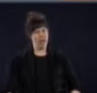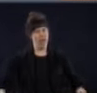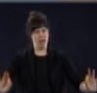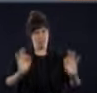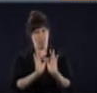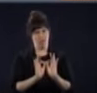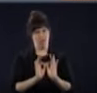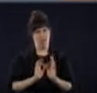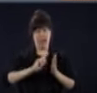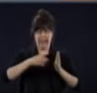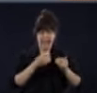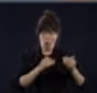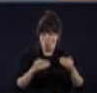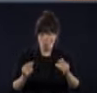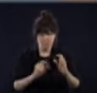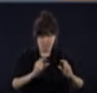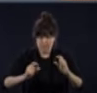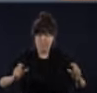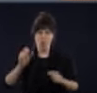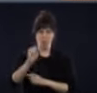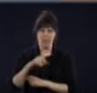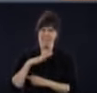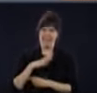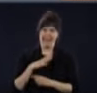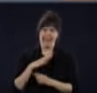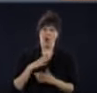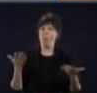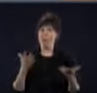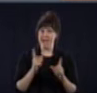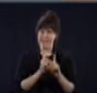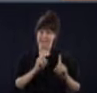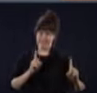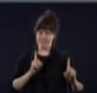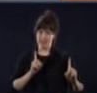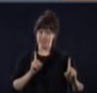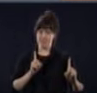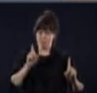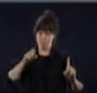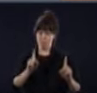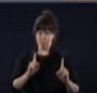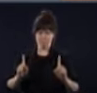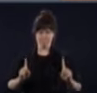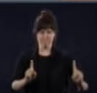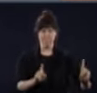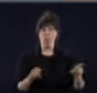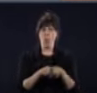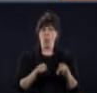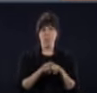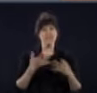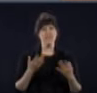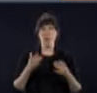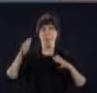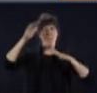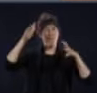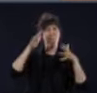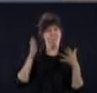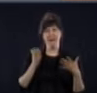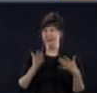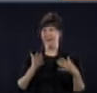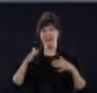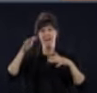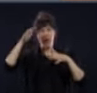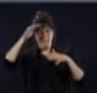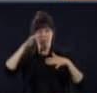veut réouvrir, mais on veut que les gens continuent de se tenir à distance, de malheureusement éviter les visites à nos parents, nos grands-parents dans les résidences,